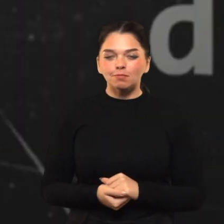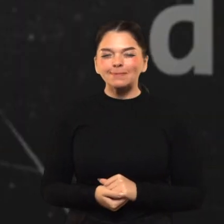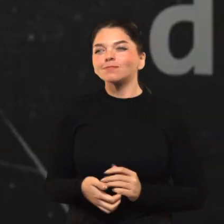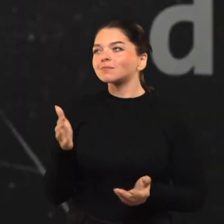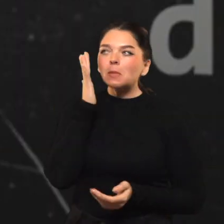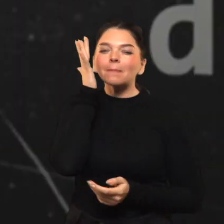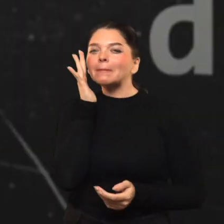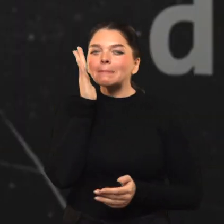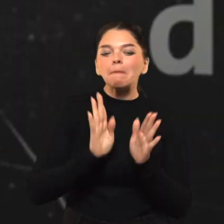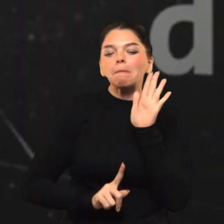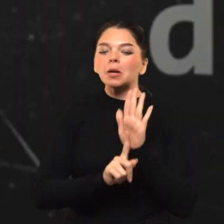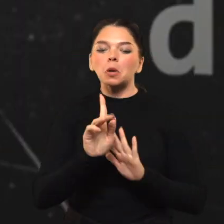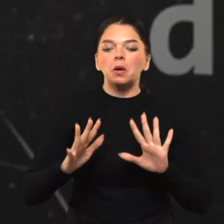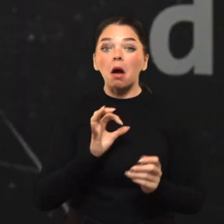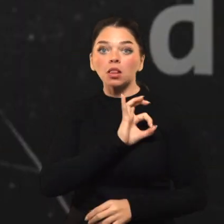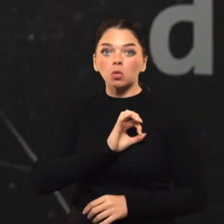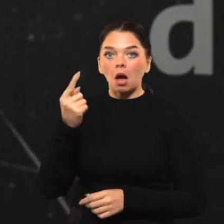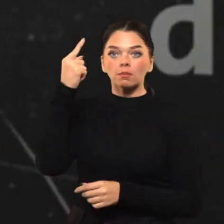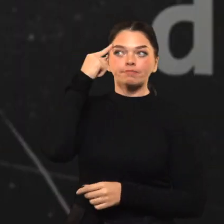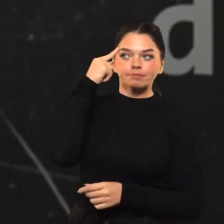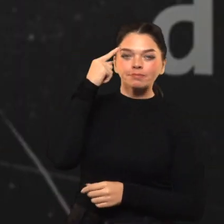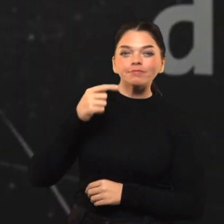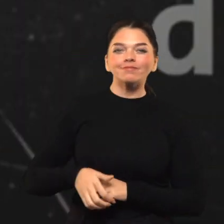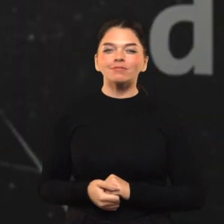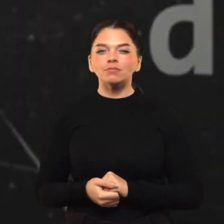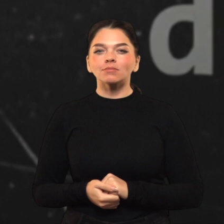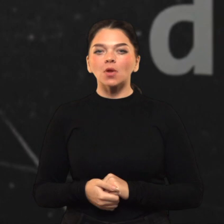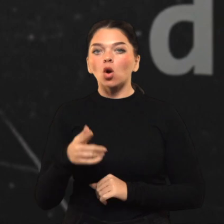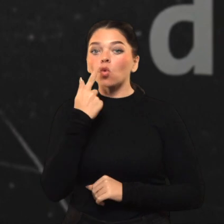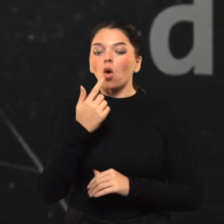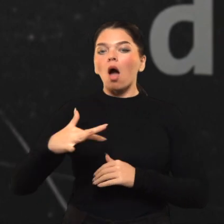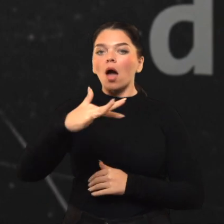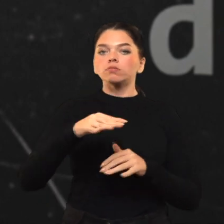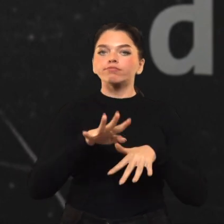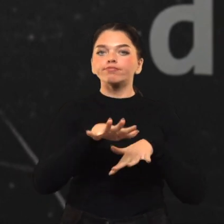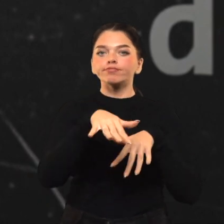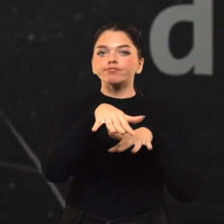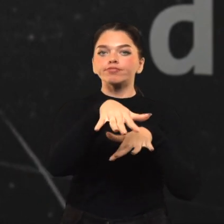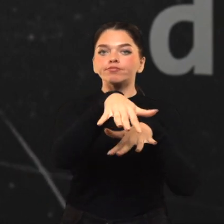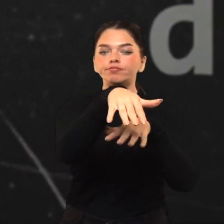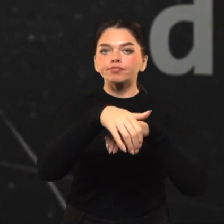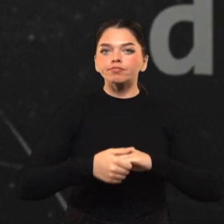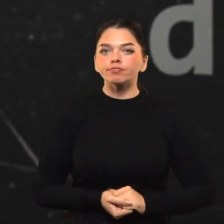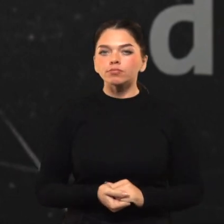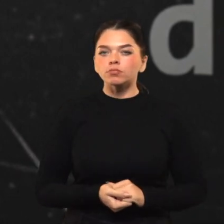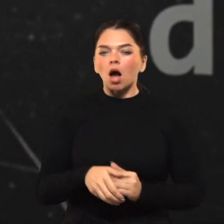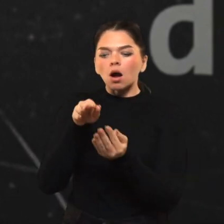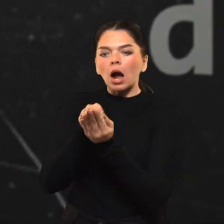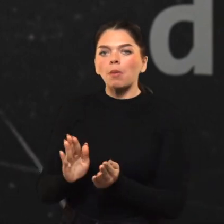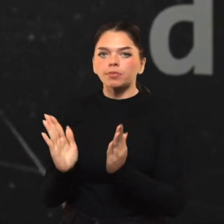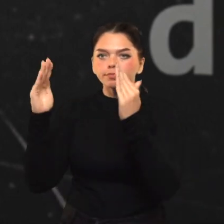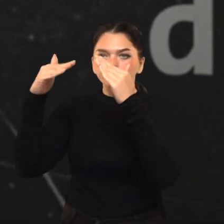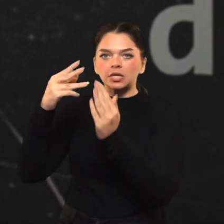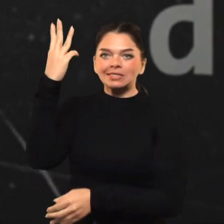Galvojau, vat nuo ko vat pradėti. Prisiminėjau anekdotą. Vyksta paradas raudonojo aikštėj. Virš